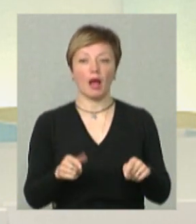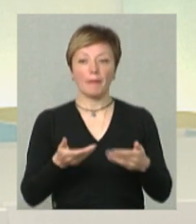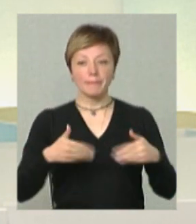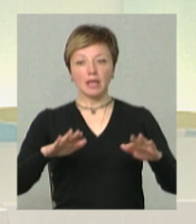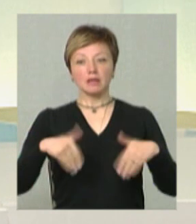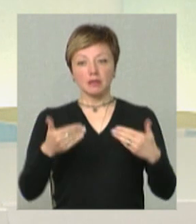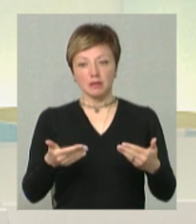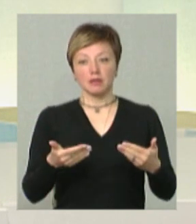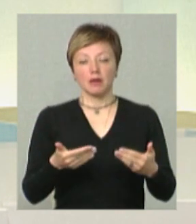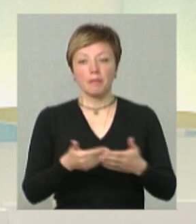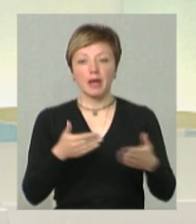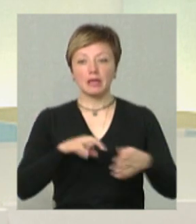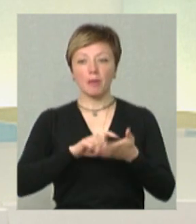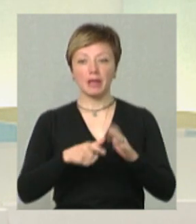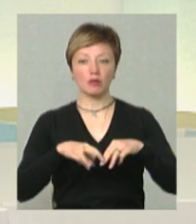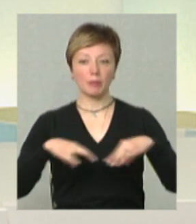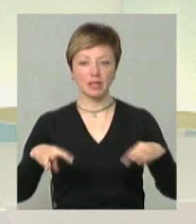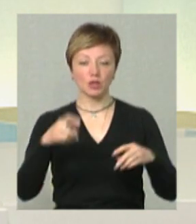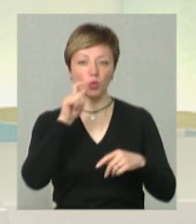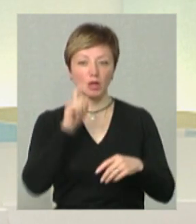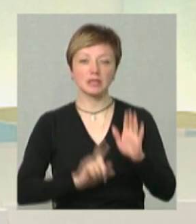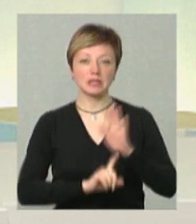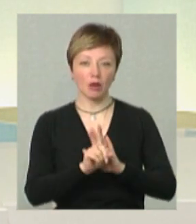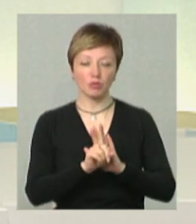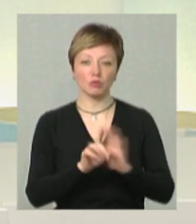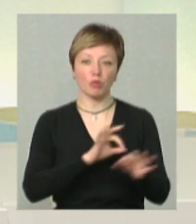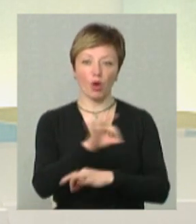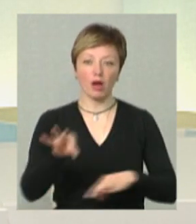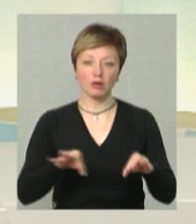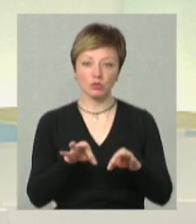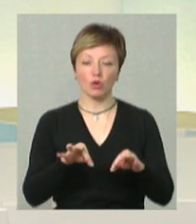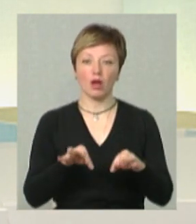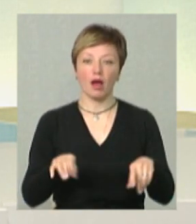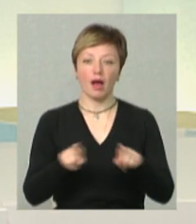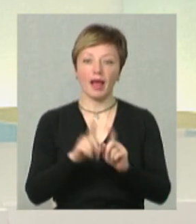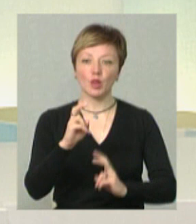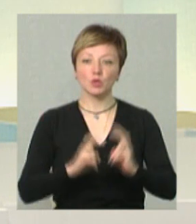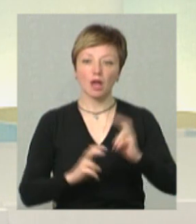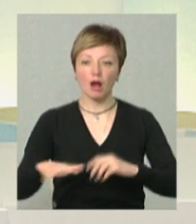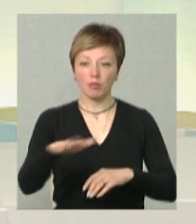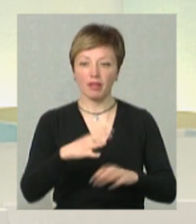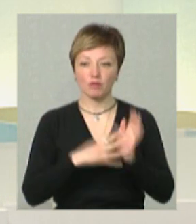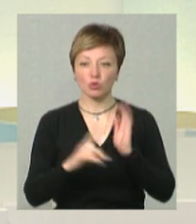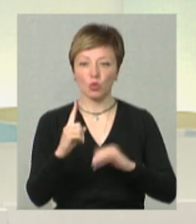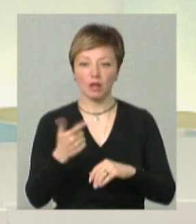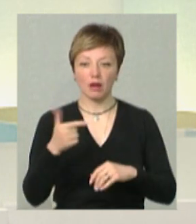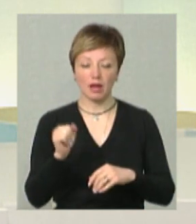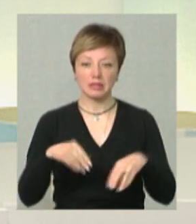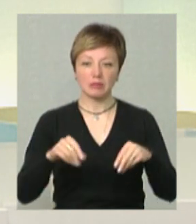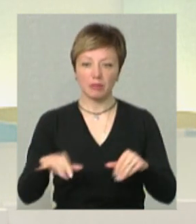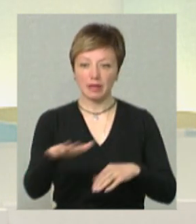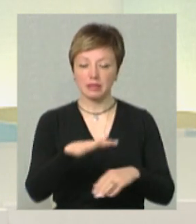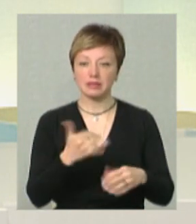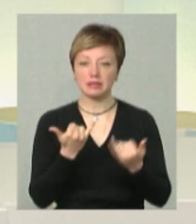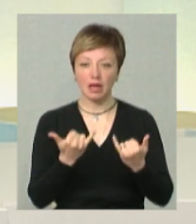ініціювали перед Кабінетом міністрів України запуск все-таки проєкту індустріального парку. У нас є 91 гектар землі і дуже зараз